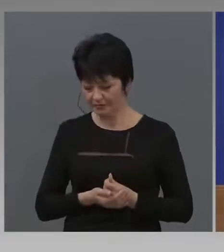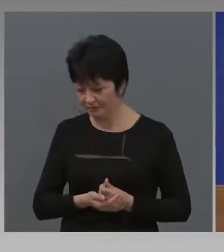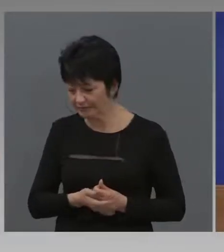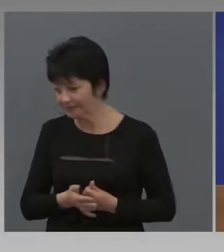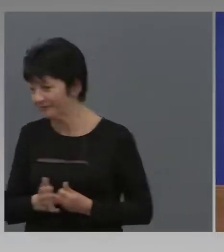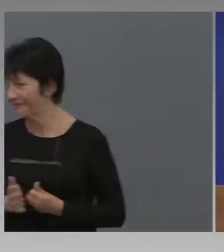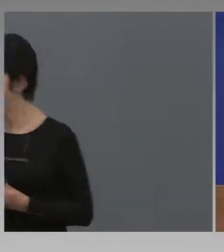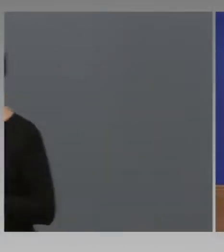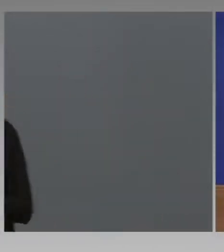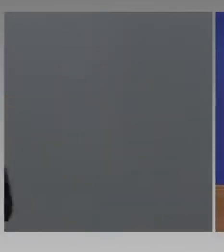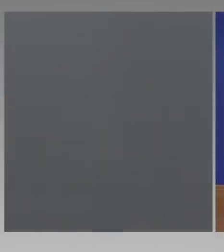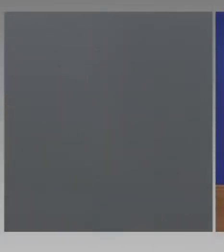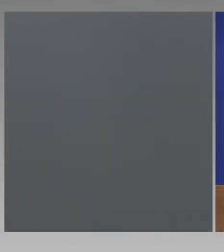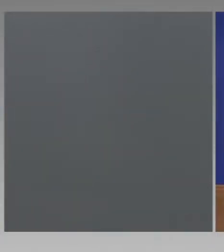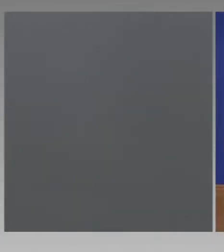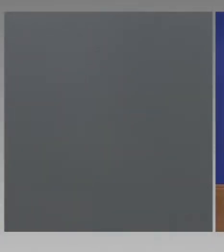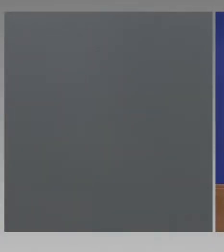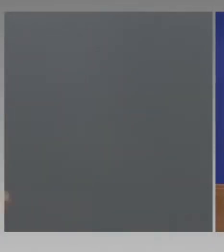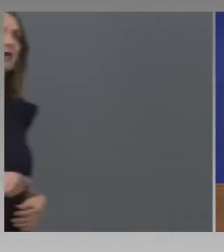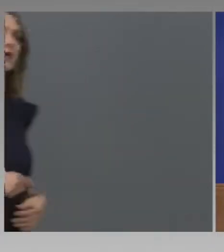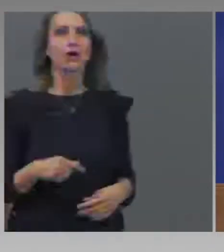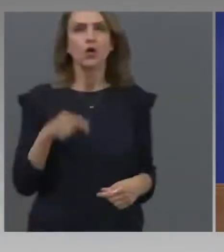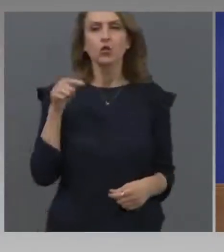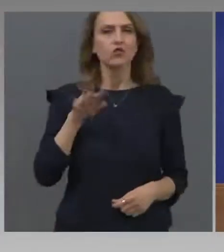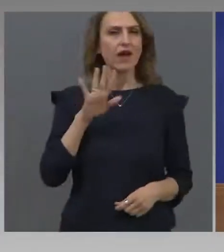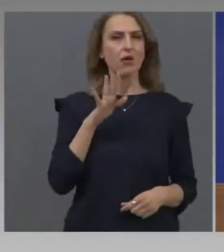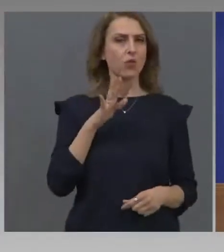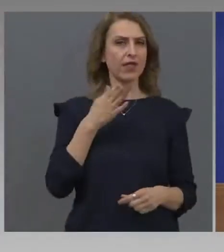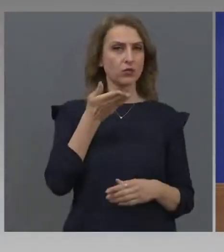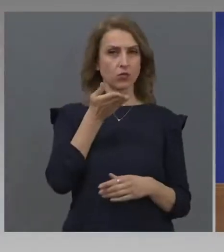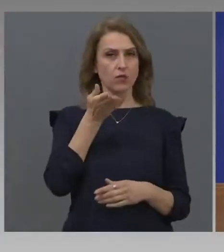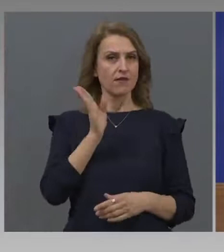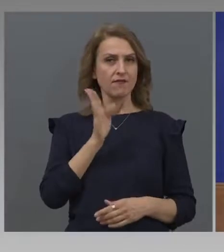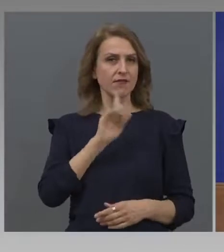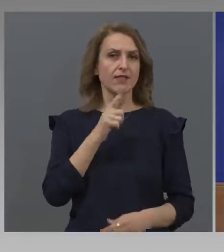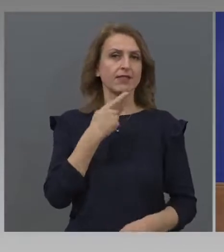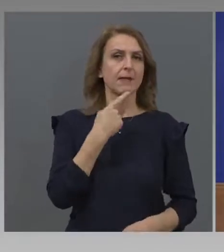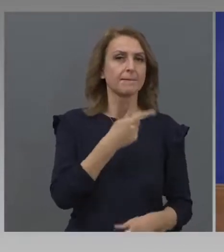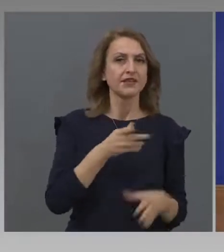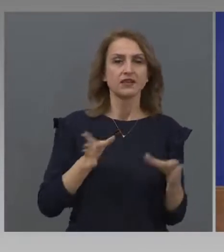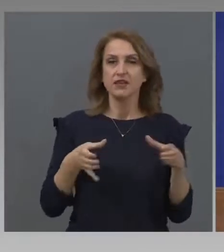което вие и сутрин не питате щава, защото ви се вижда даденост,